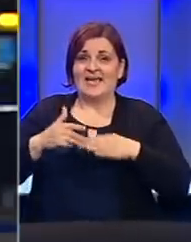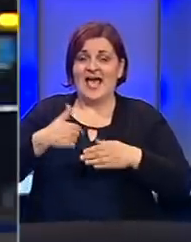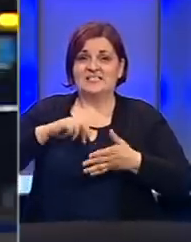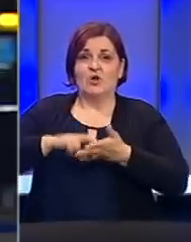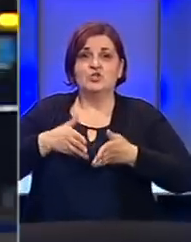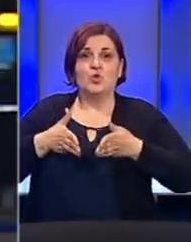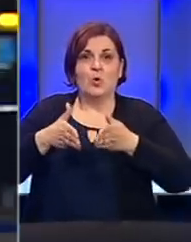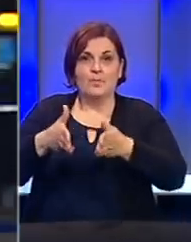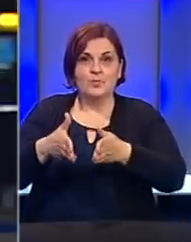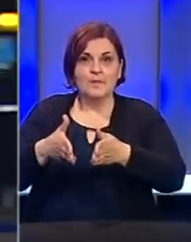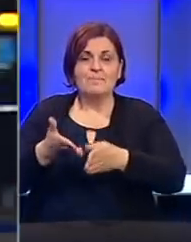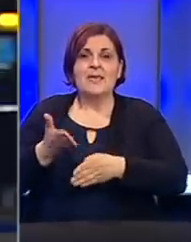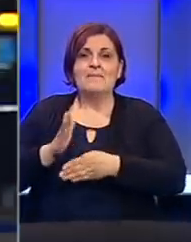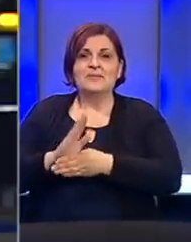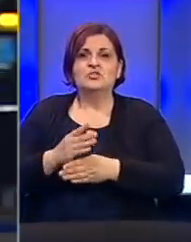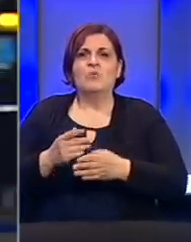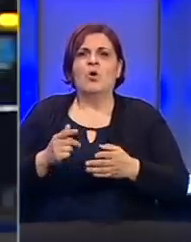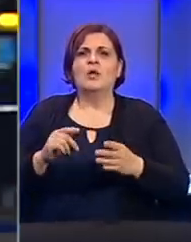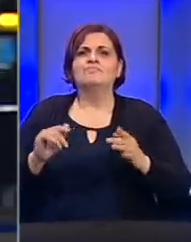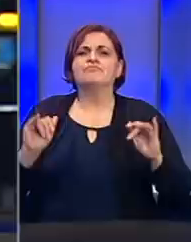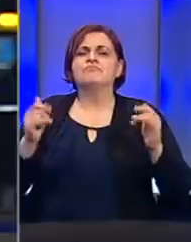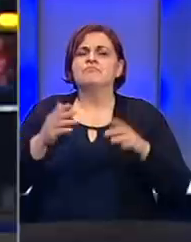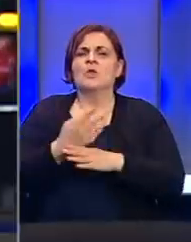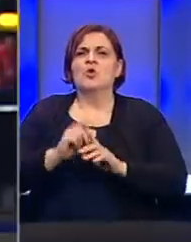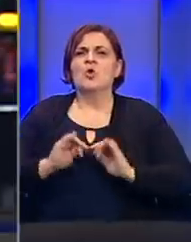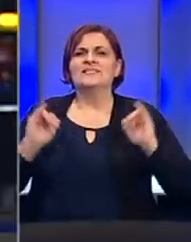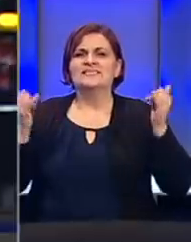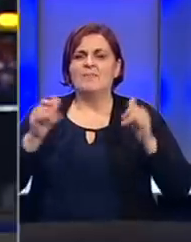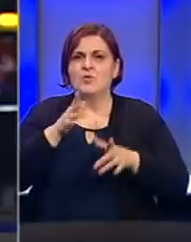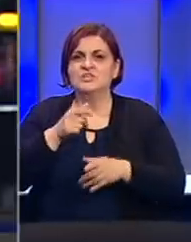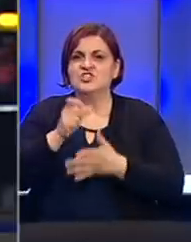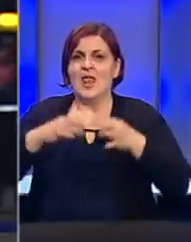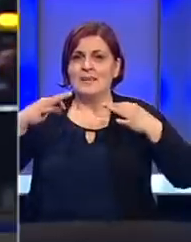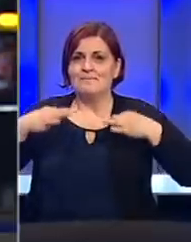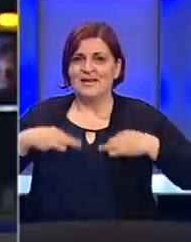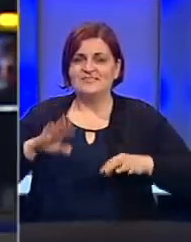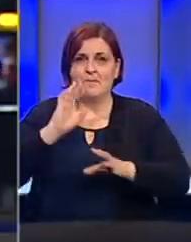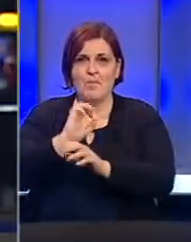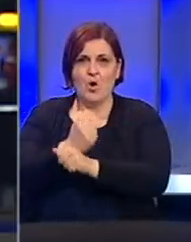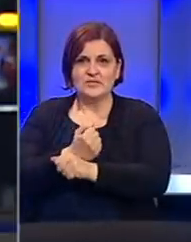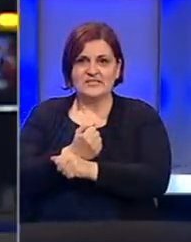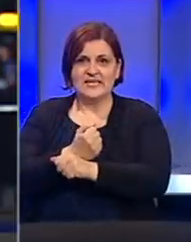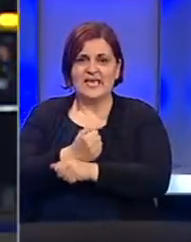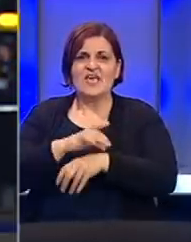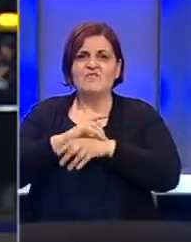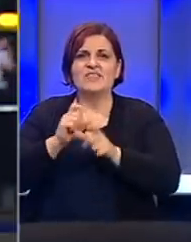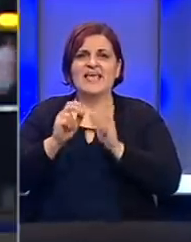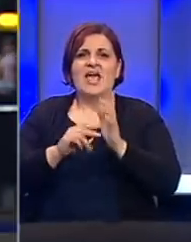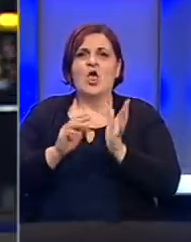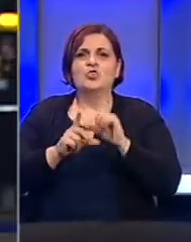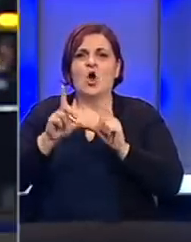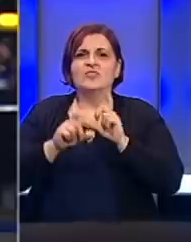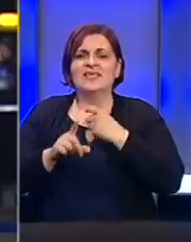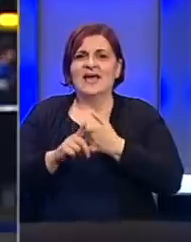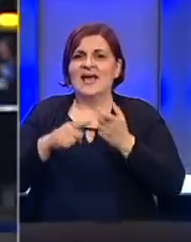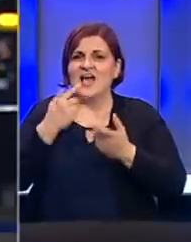svojeg političkog puta prisustujući koronazabavi u Sarajevu, član predsjedništva BiH i čelnik SNSD-a Milorad